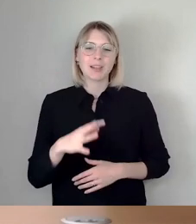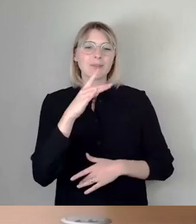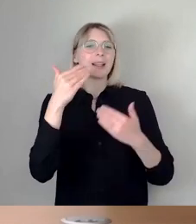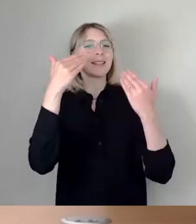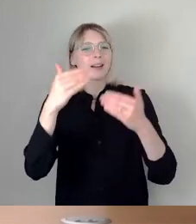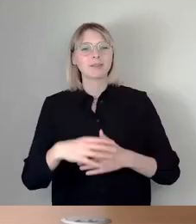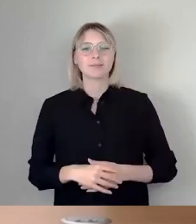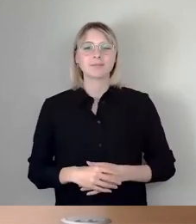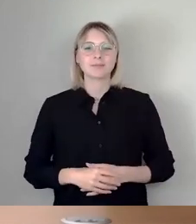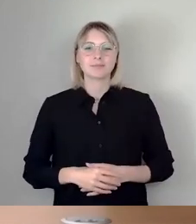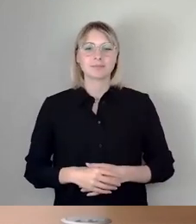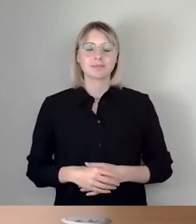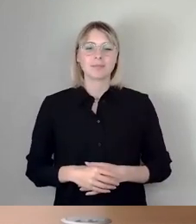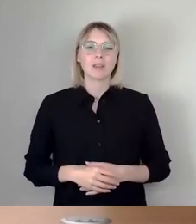20 Aufbau und Betrieb eines...